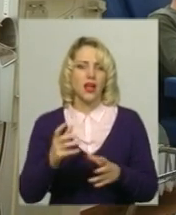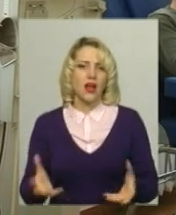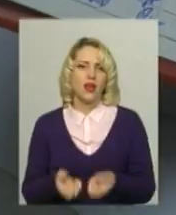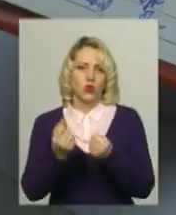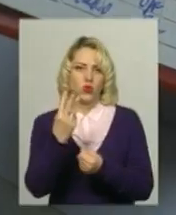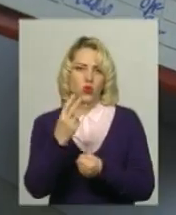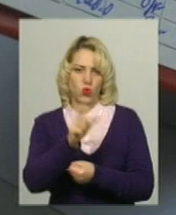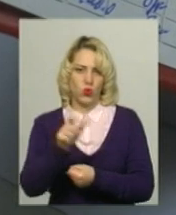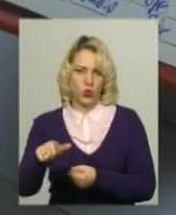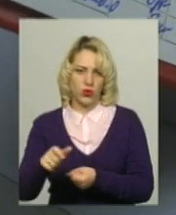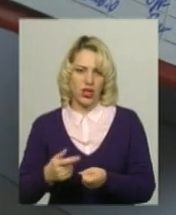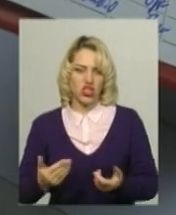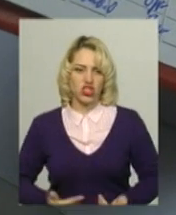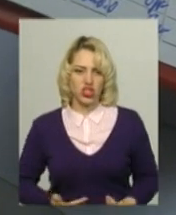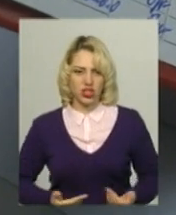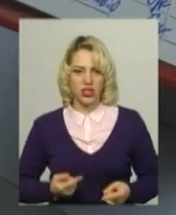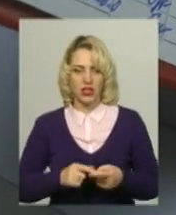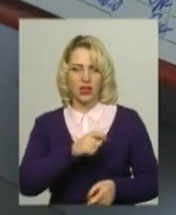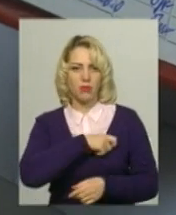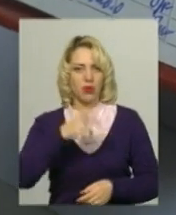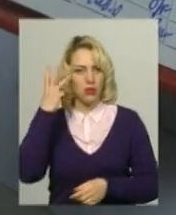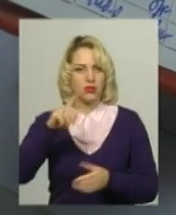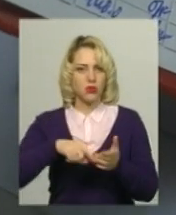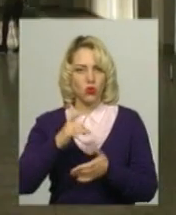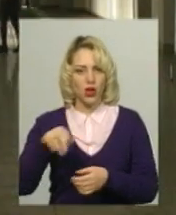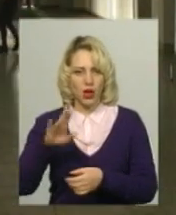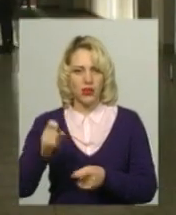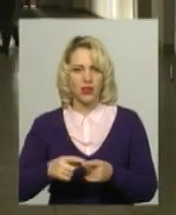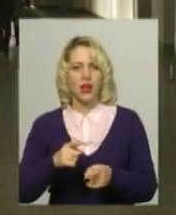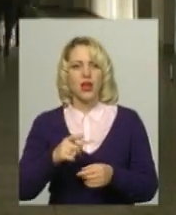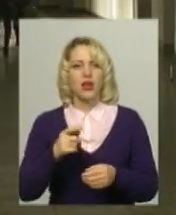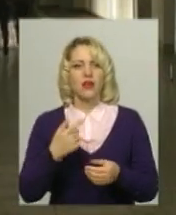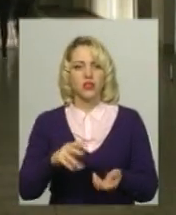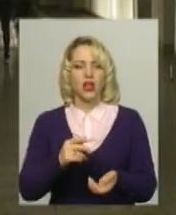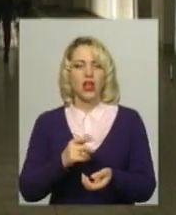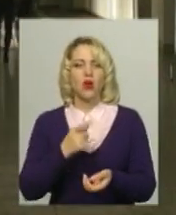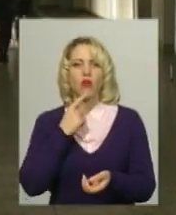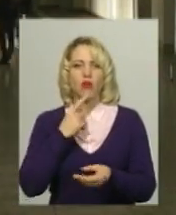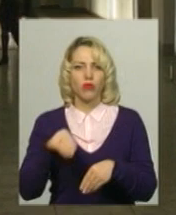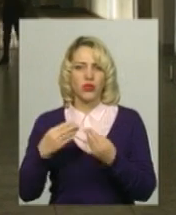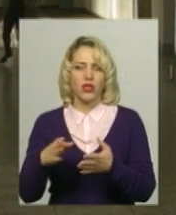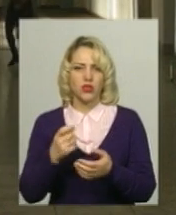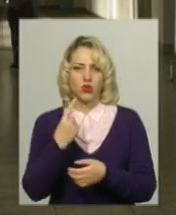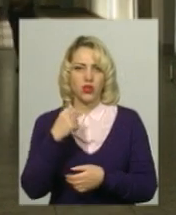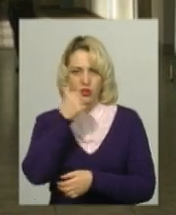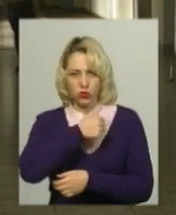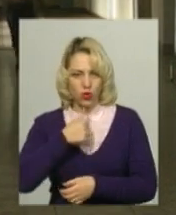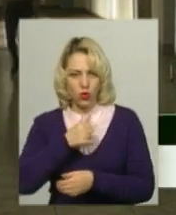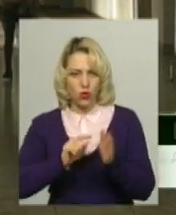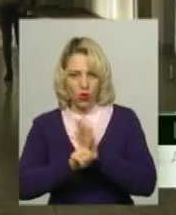людей життя. Депутат Хмельницької міської ради Ігор Менючук – донор з 2011 року. З 2011 року